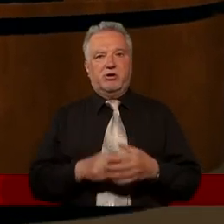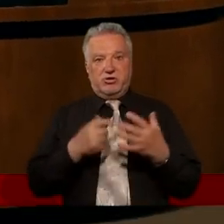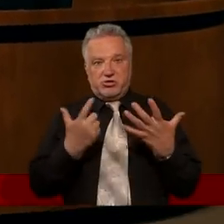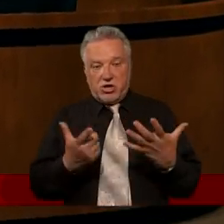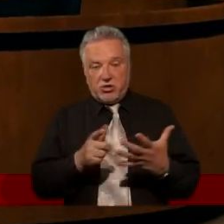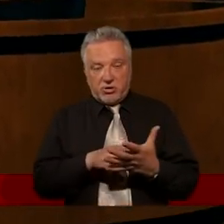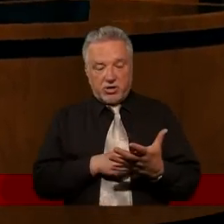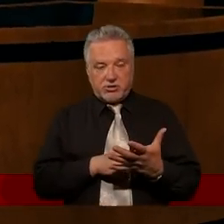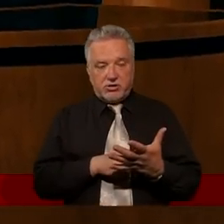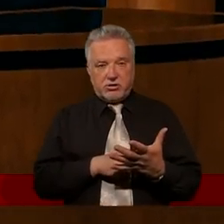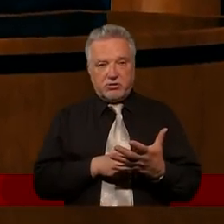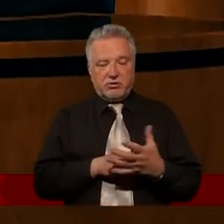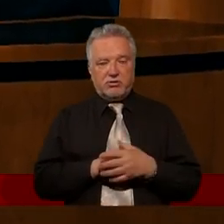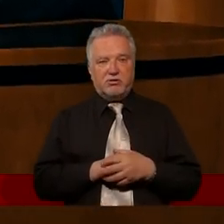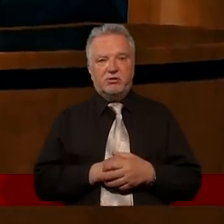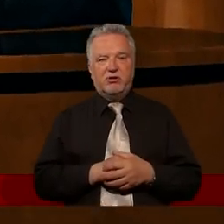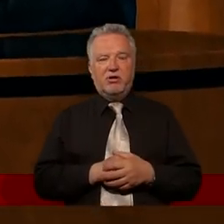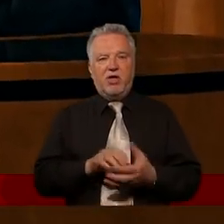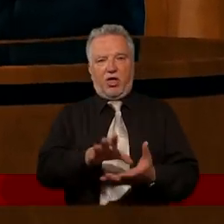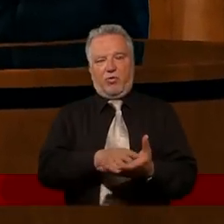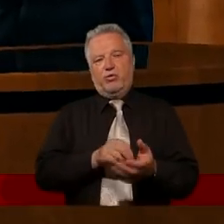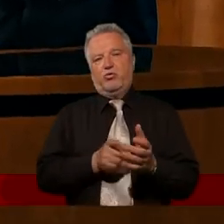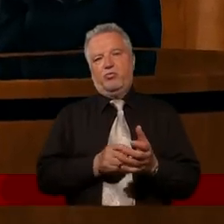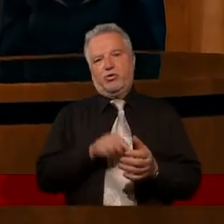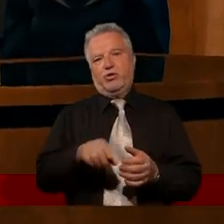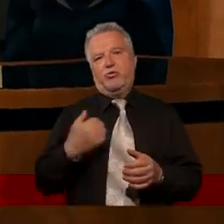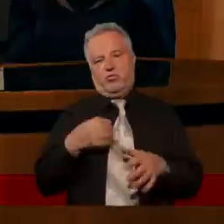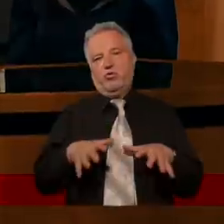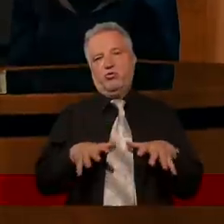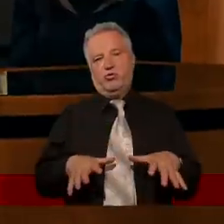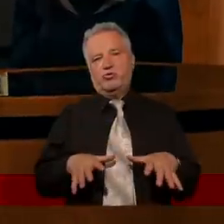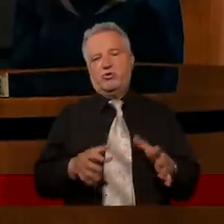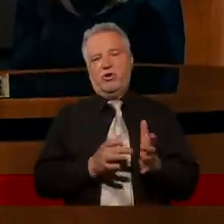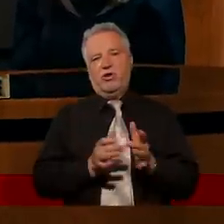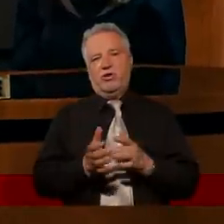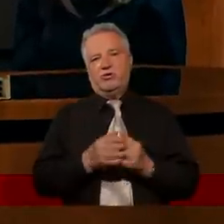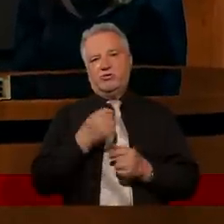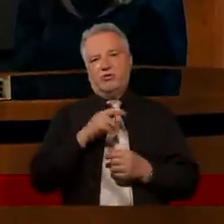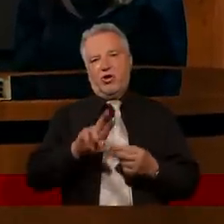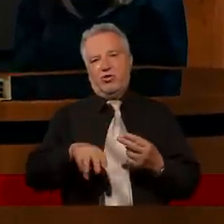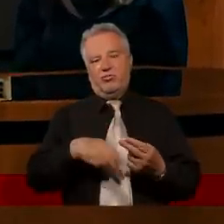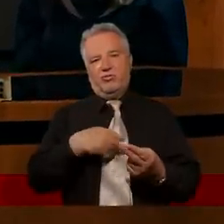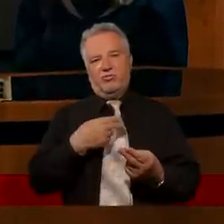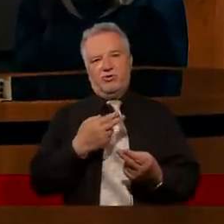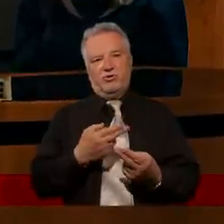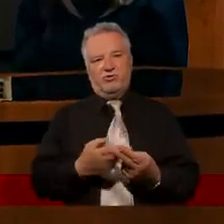siedem razy? No i według Piotra to było bardzo dużo. A Jezus odpowiedział